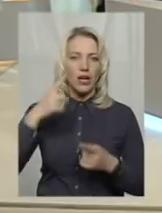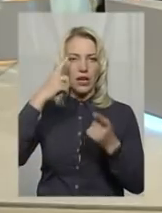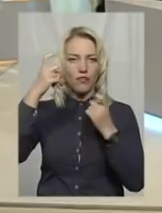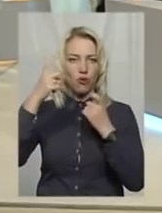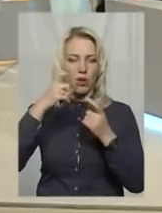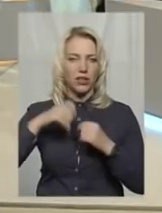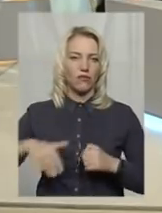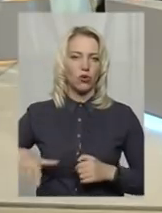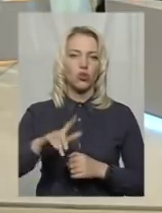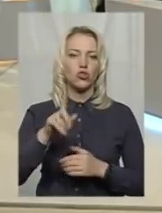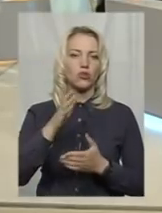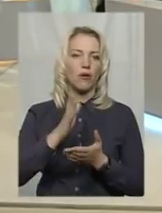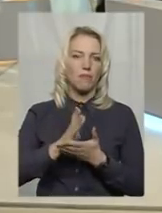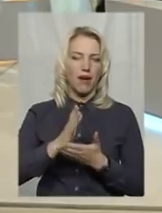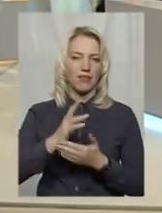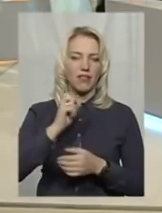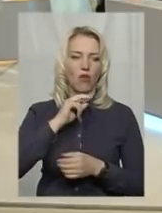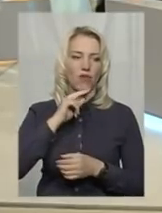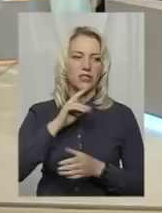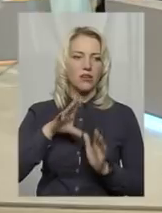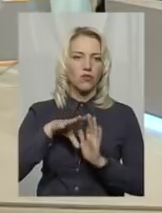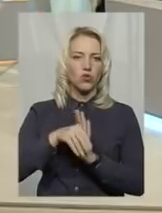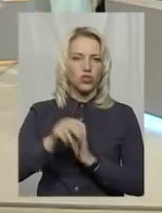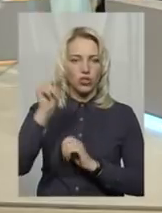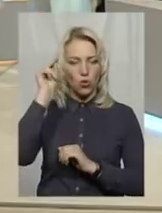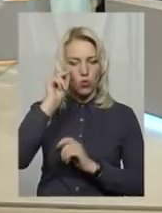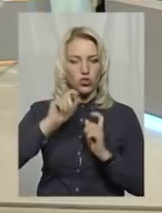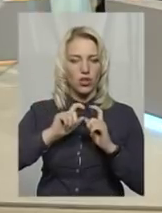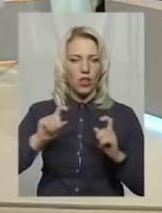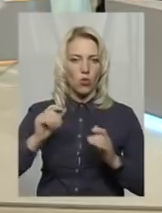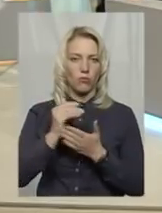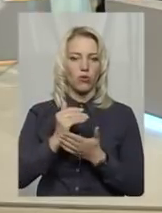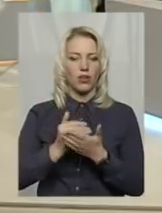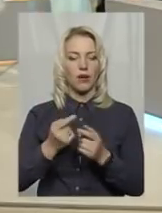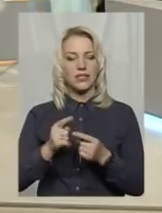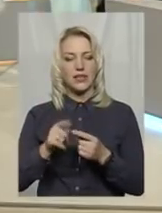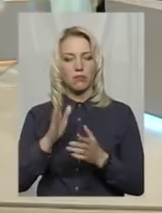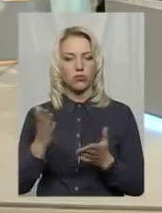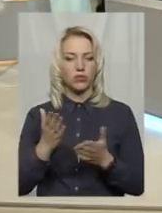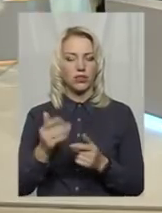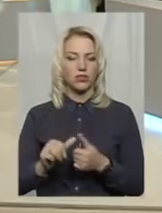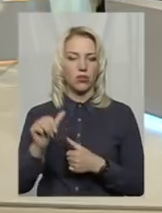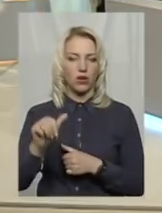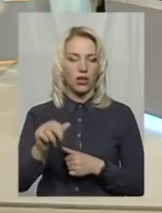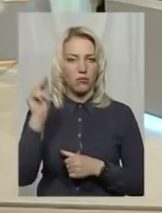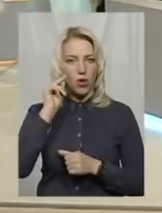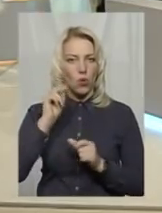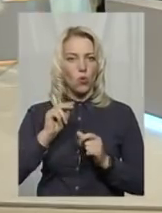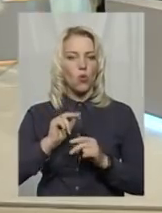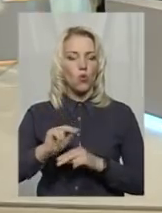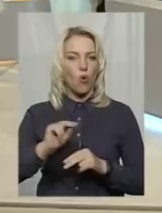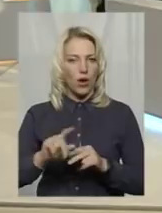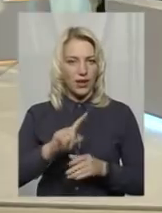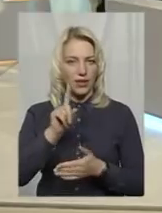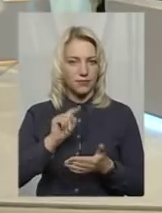А що ви маєте на увазі включити в шкільну програму? Це будуть якісь окремі уроки? Ну, зараз де